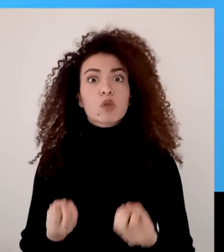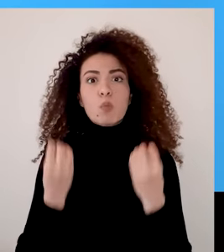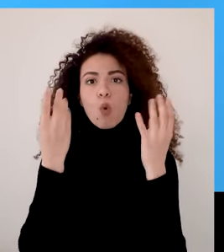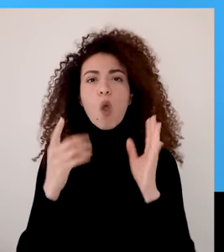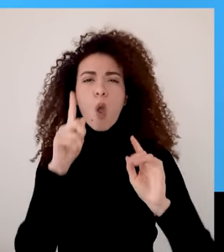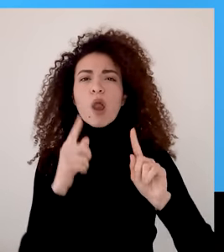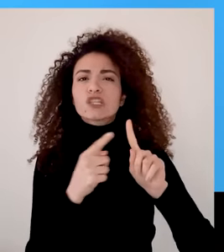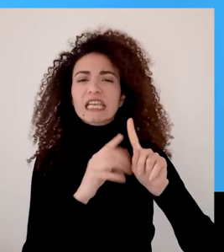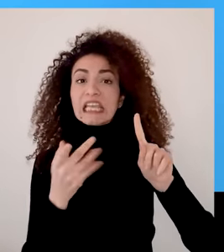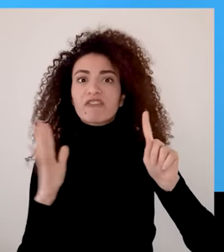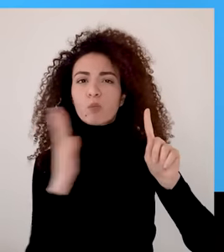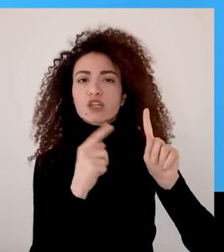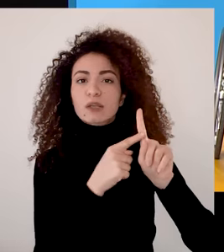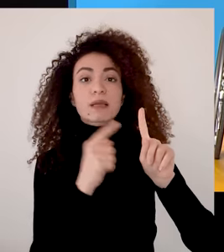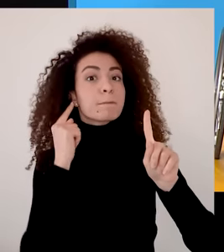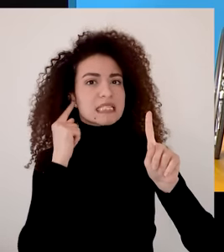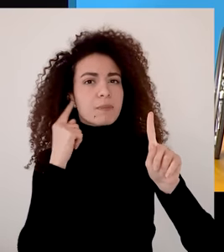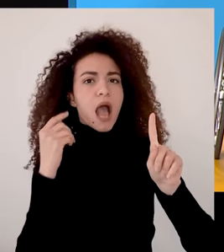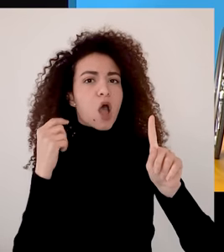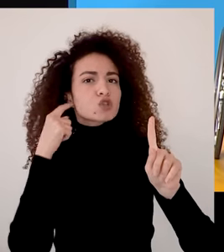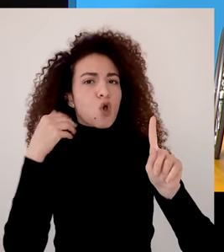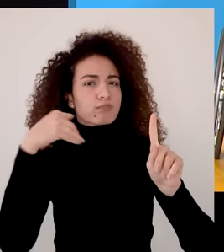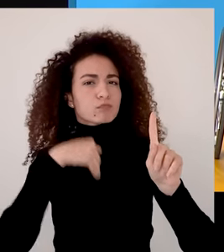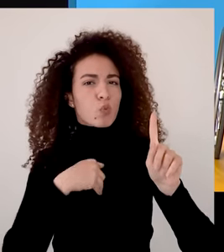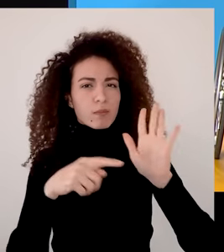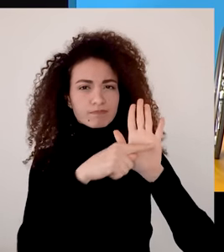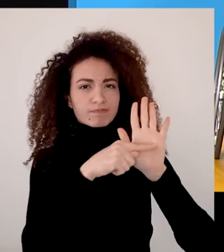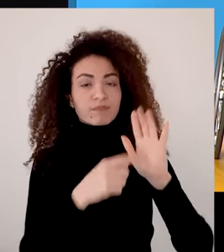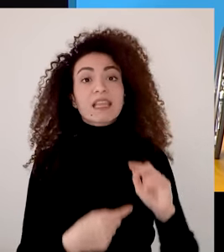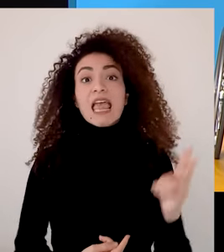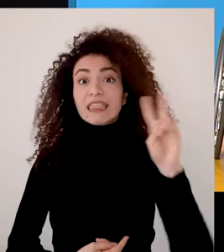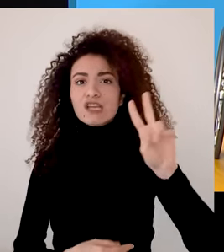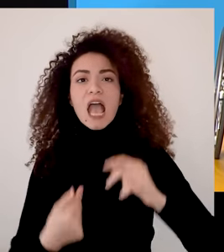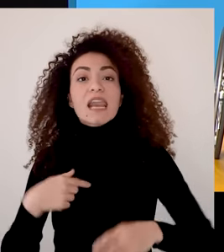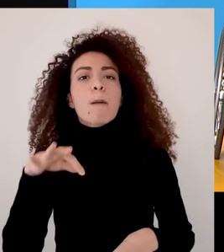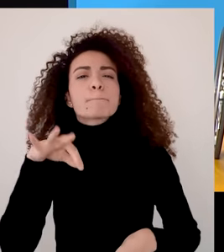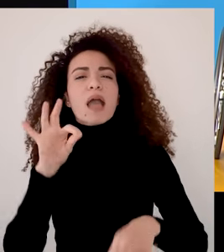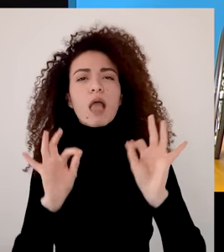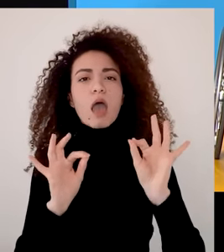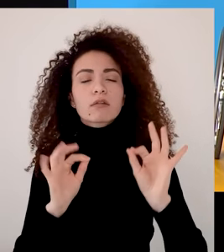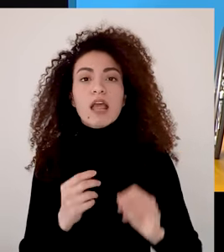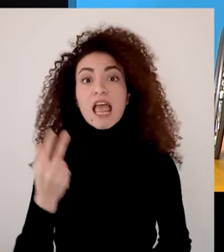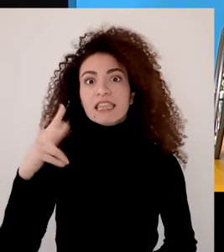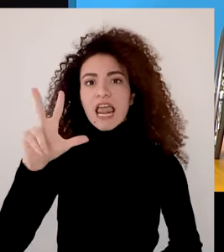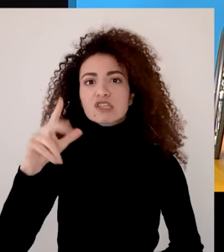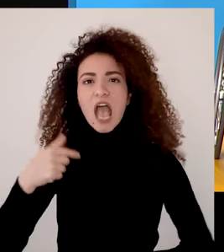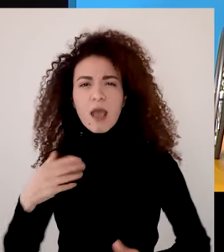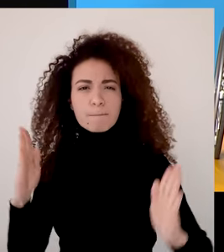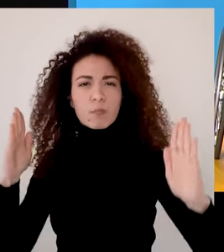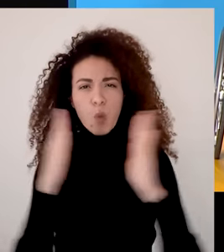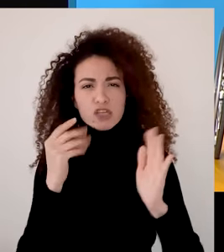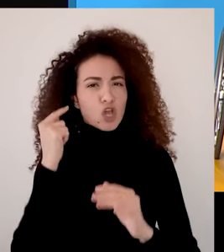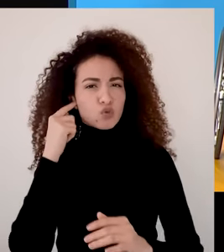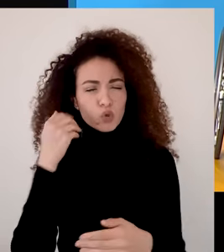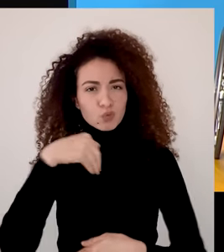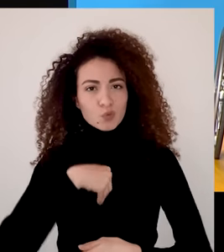وتحقيق ذاتك وحلمك وهي واحد أستمع للصوت أي الناقد الداخلي اثنين أنا أختار ثلاثة